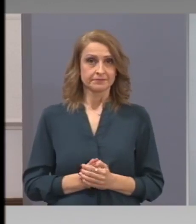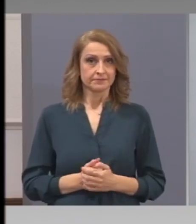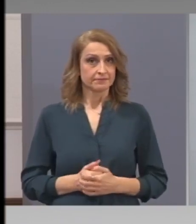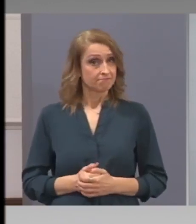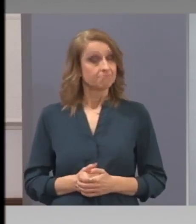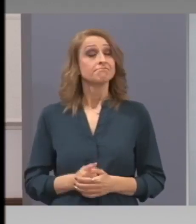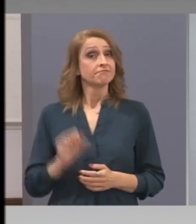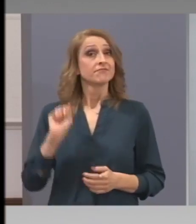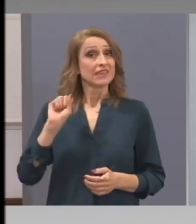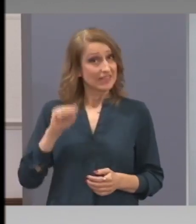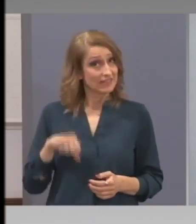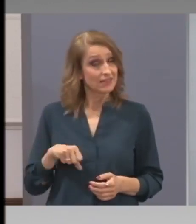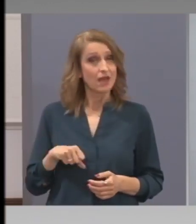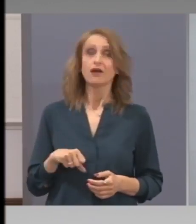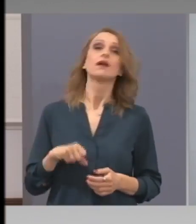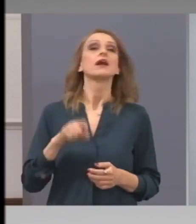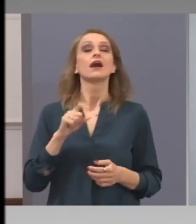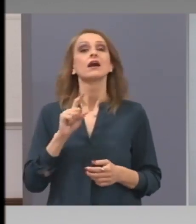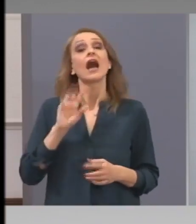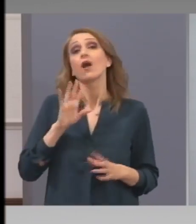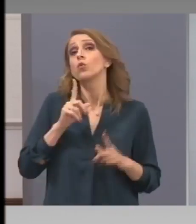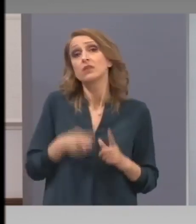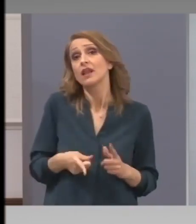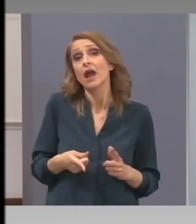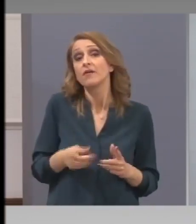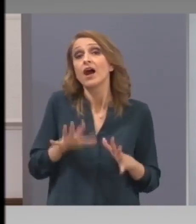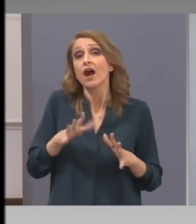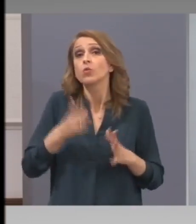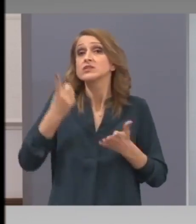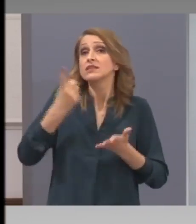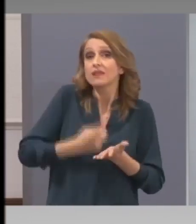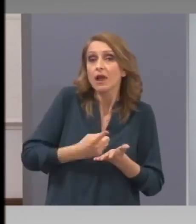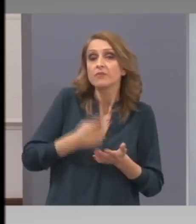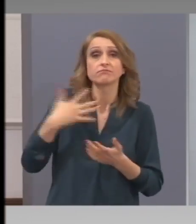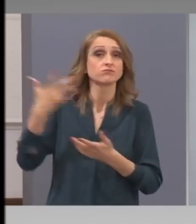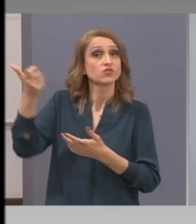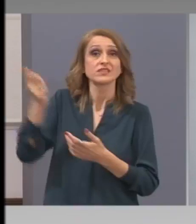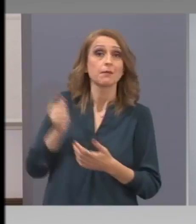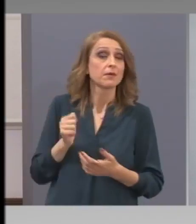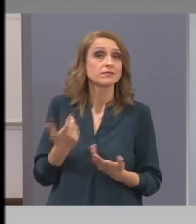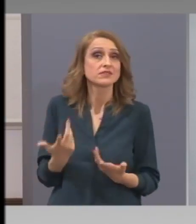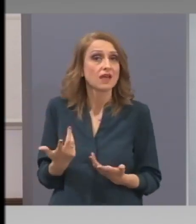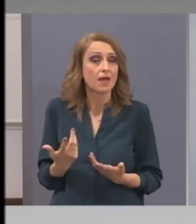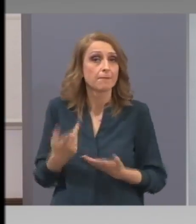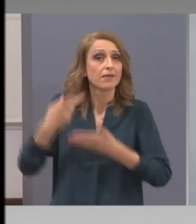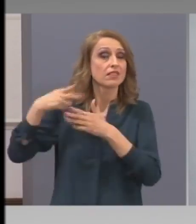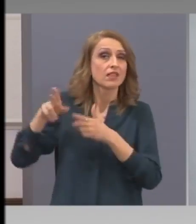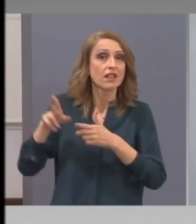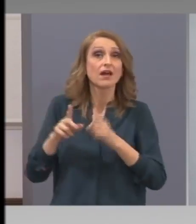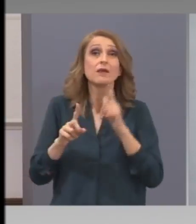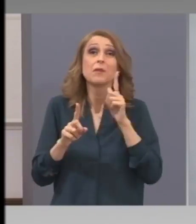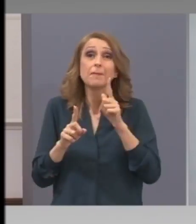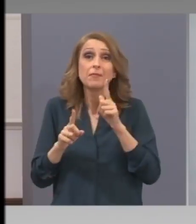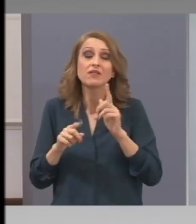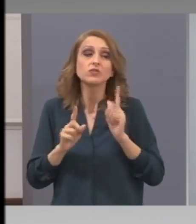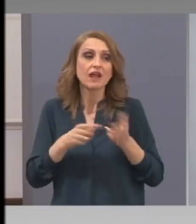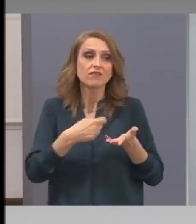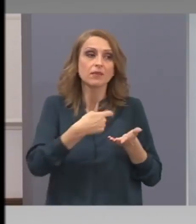Да, го трябва и дълг ще да правим. Но дълга трябва да той да е следствие, когато сме похарчили парите.